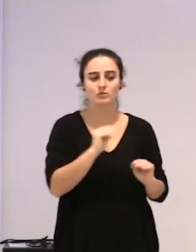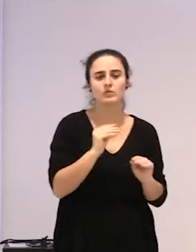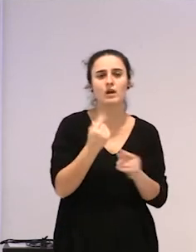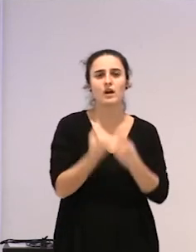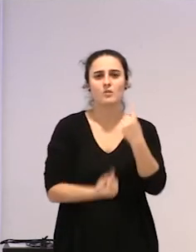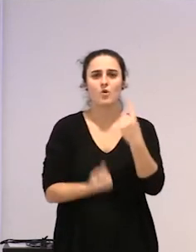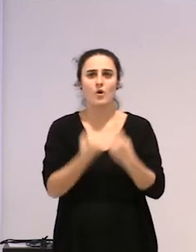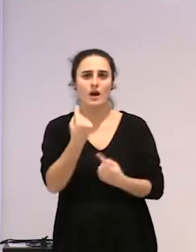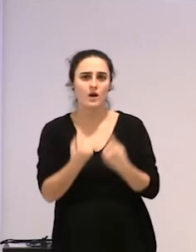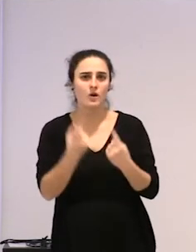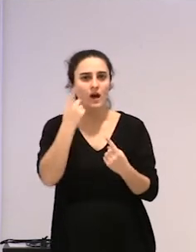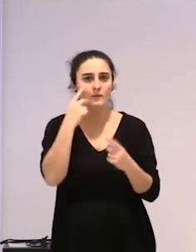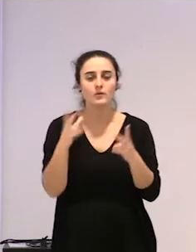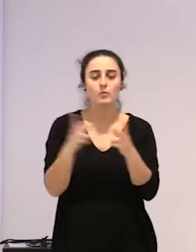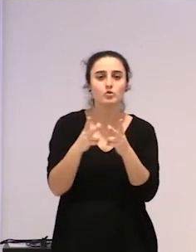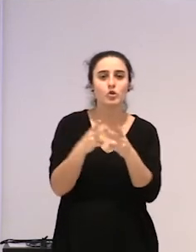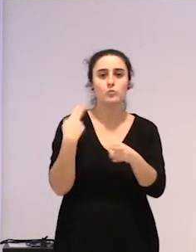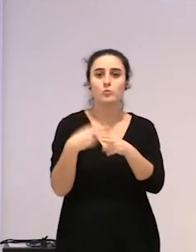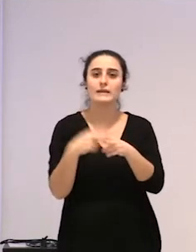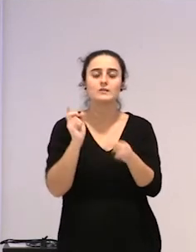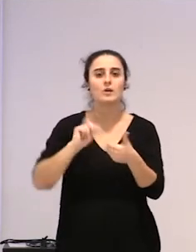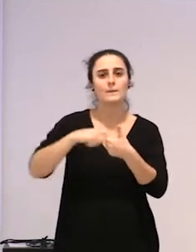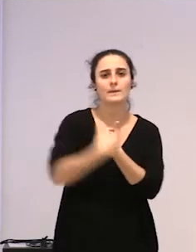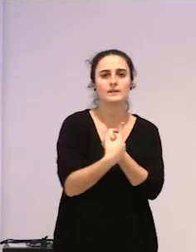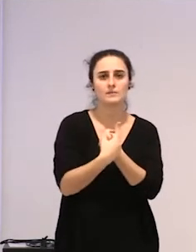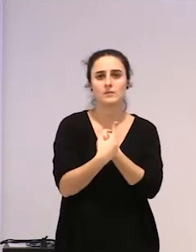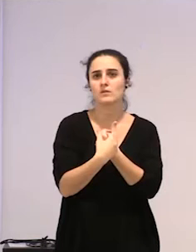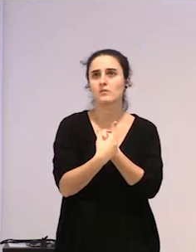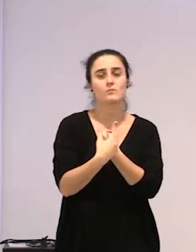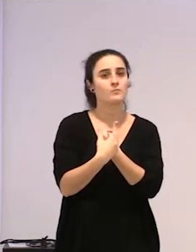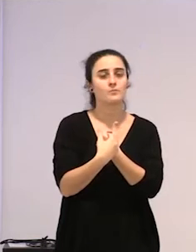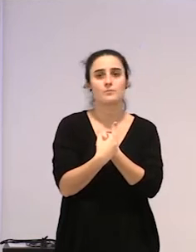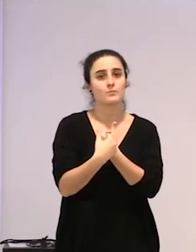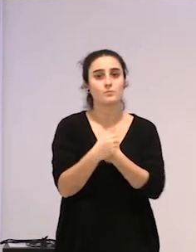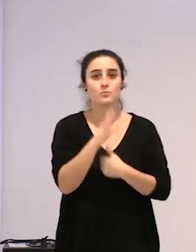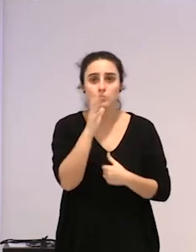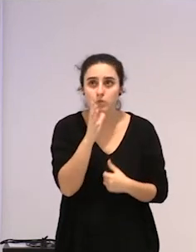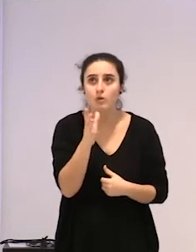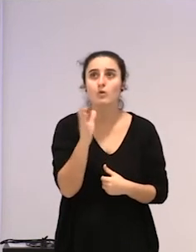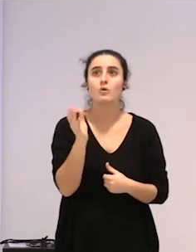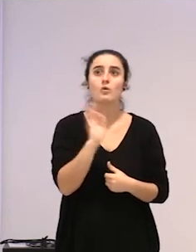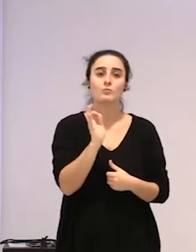diote parte hartzee soziopolitikoariz, ergatik beraientzako, ez, ba, izan da,